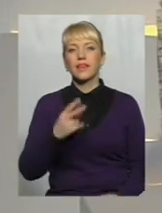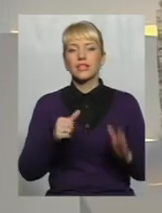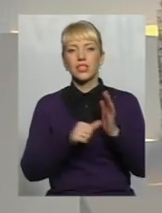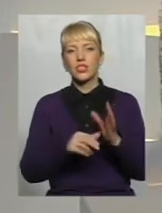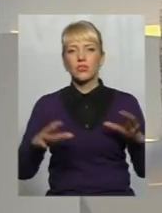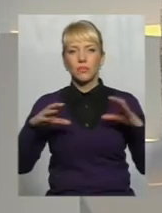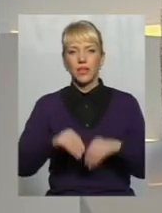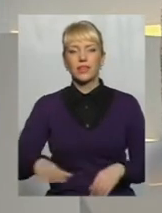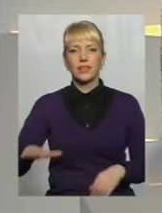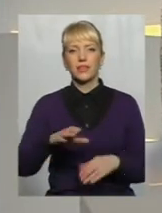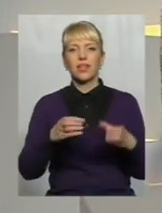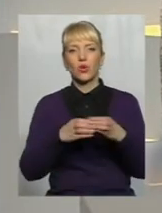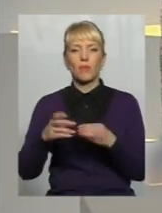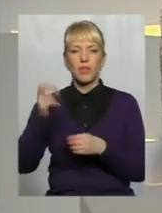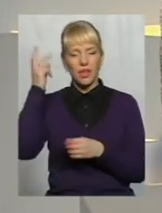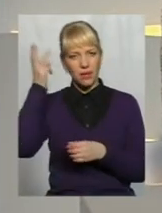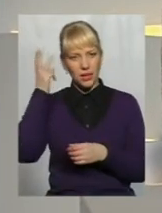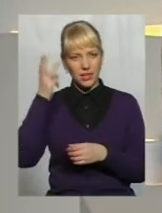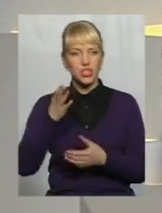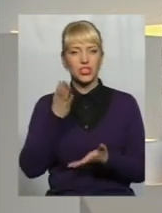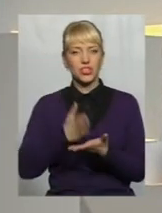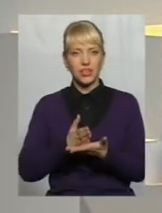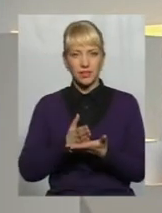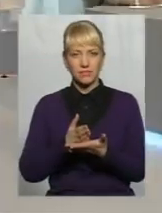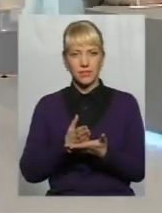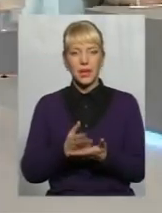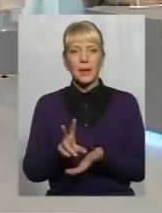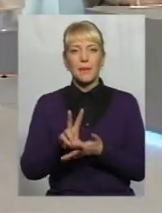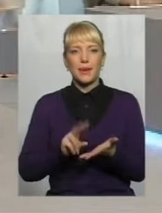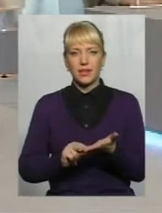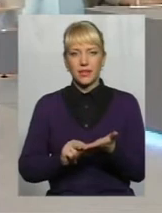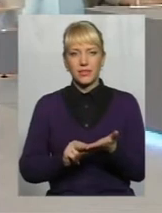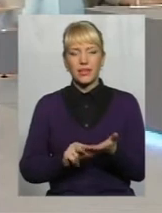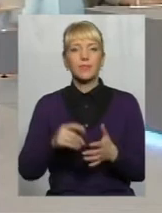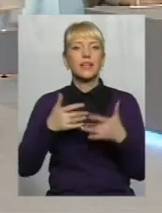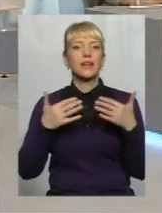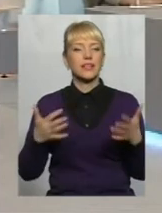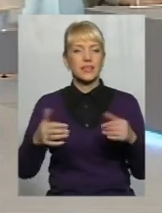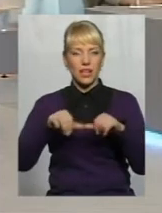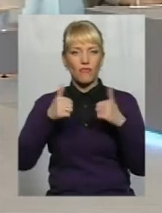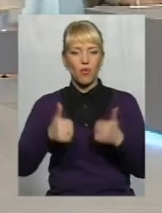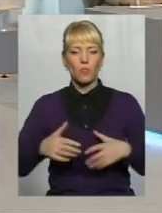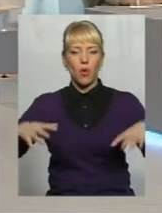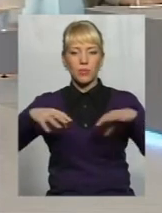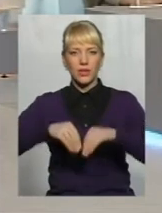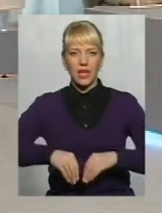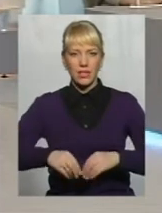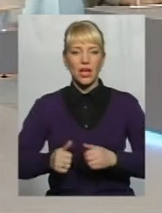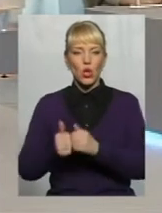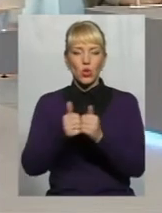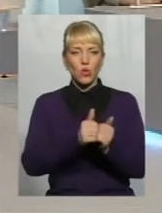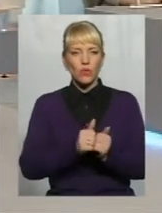на Хмельниччині, є приклади різних форм об'єднання довкола